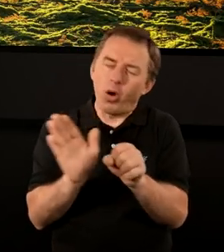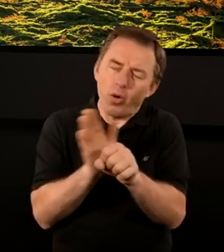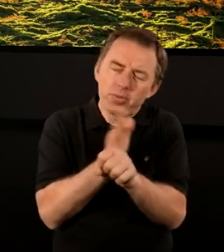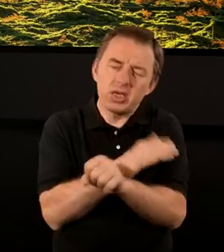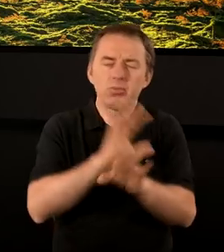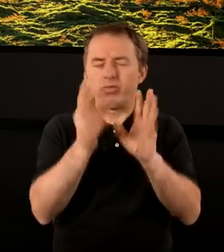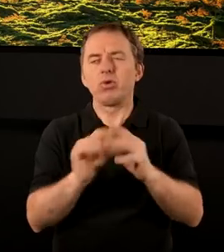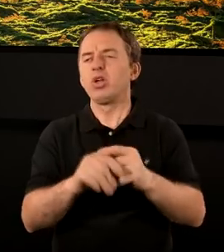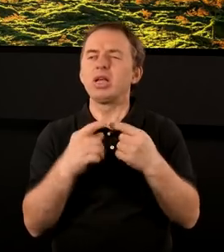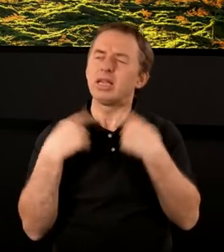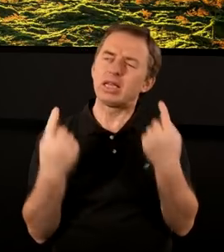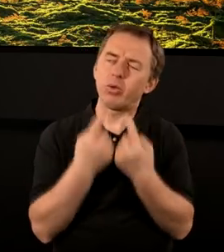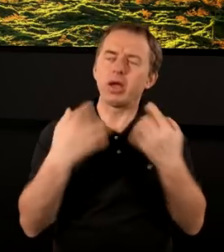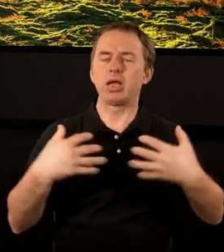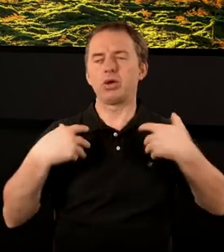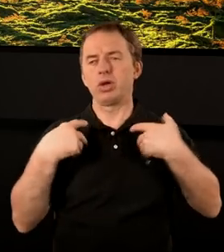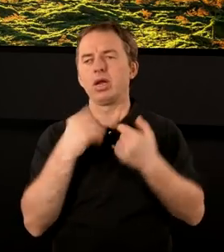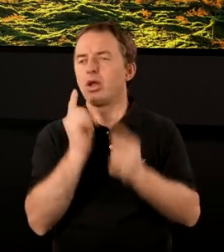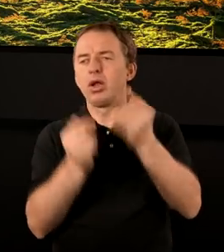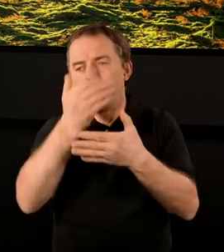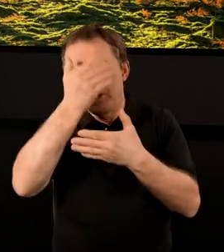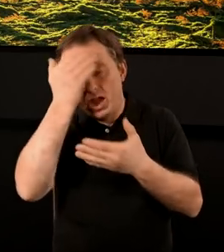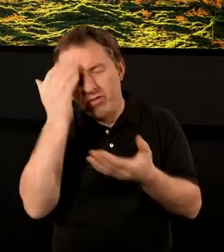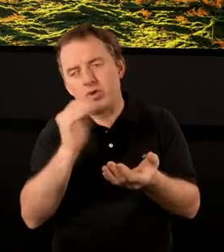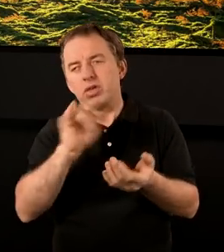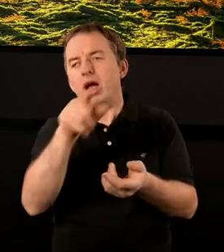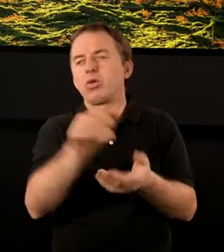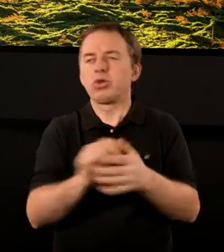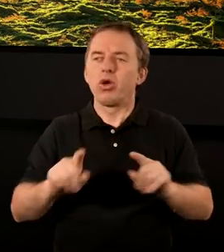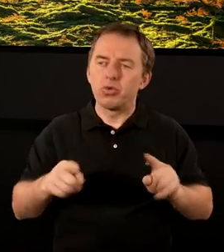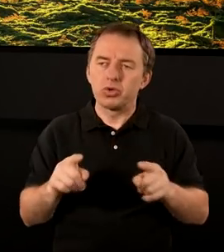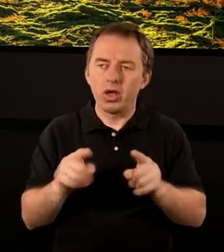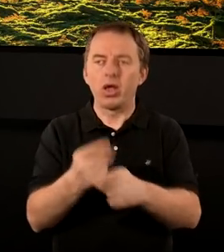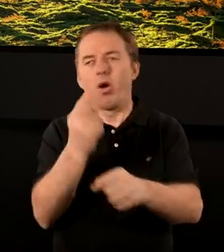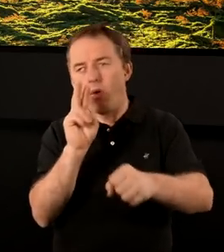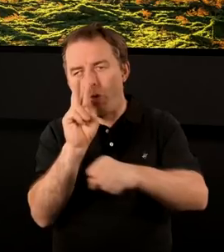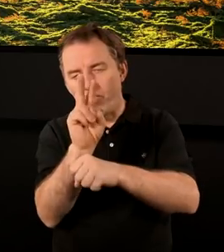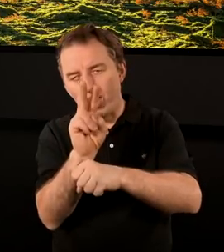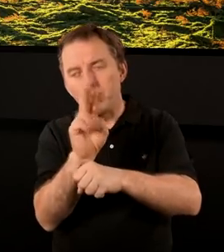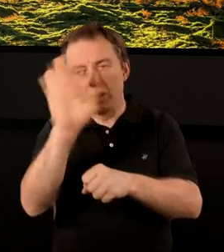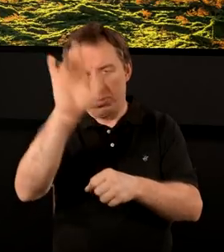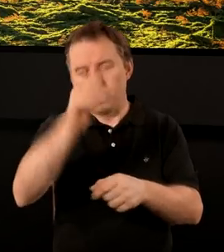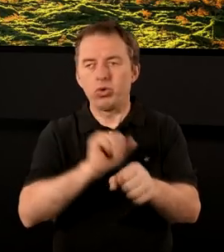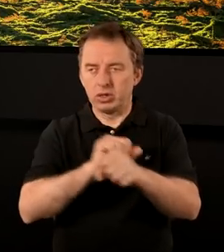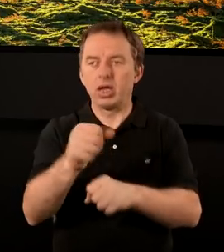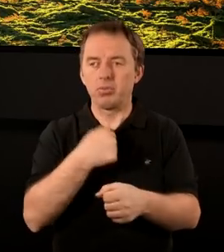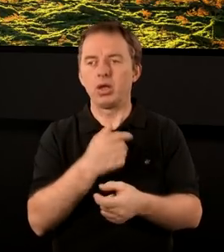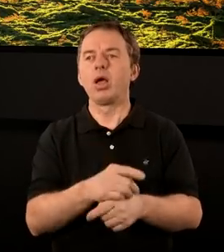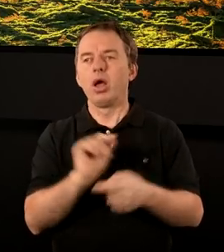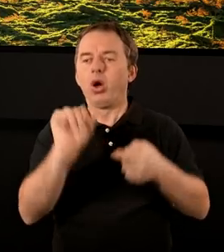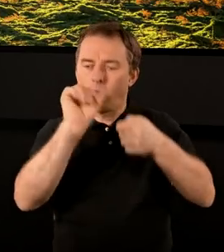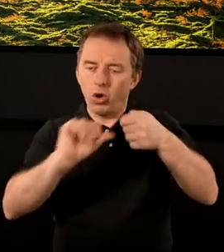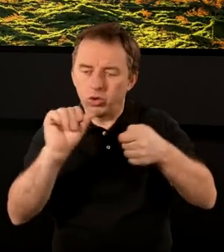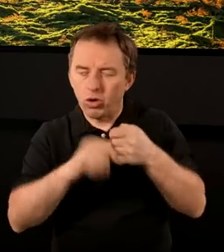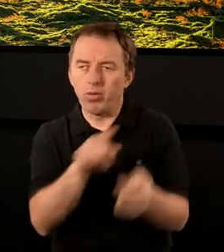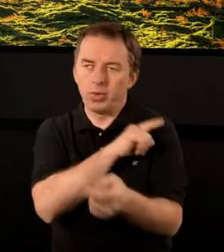W tych okolicznościach nie zachwiały się. Ja czasami nie wiem, dlaczego coś się dzieje, ale ufam, że Bóg wie. Ktoś